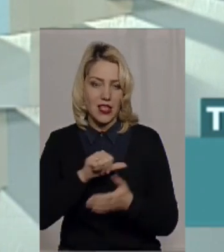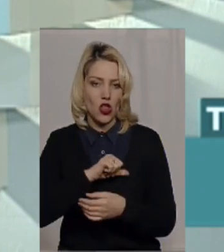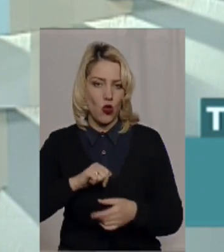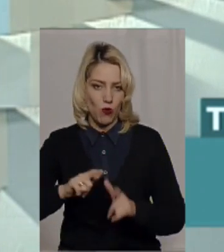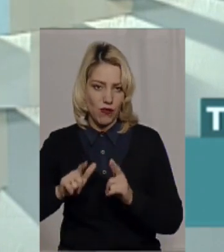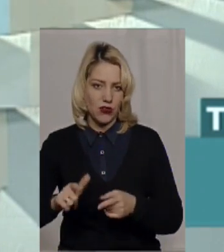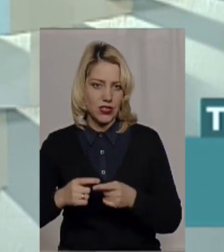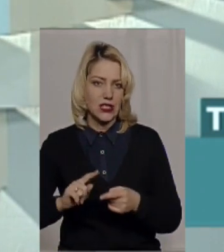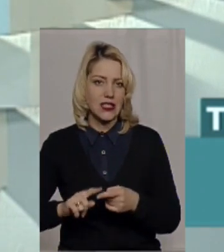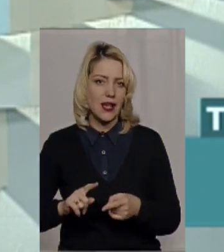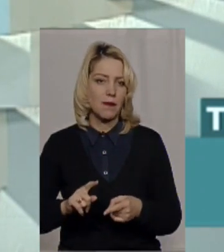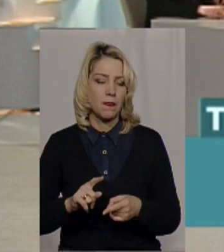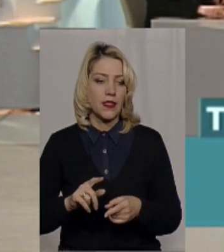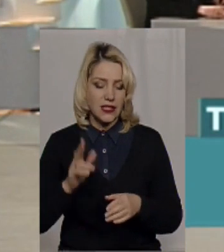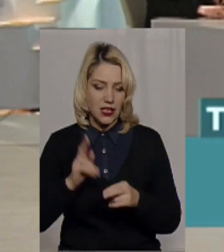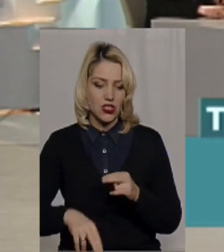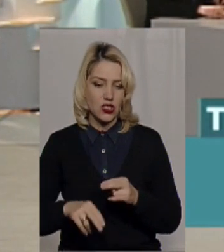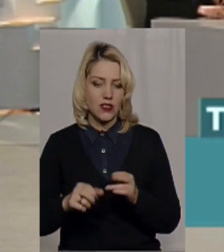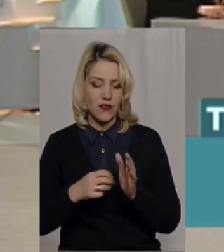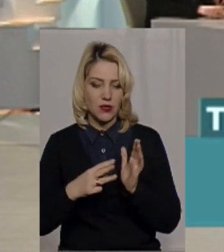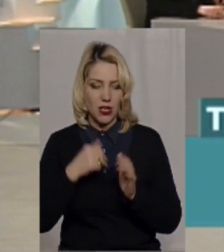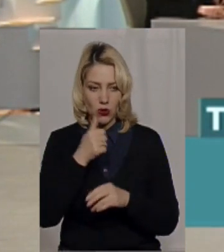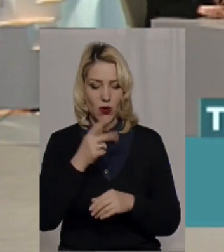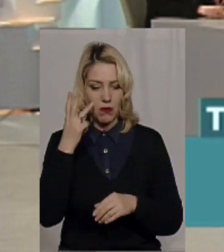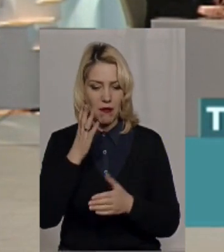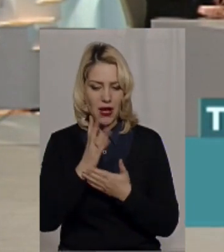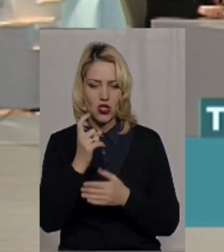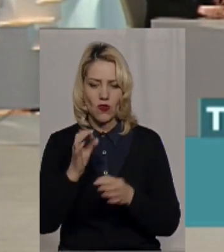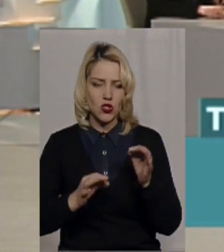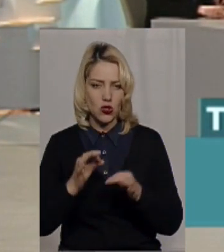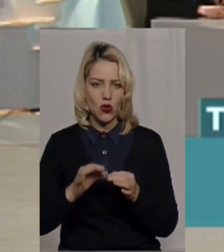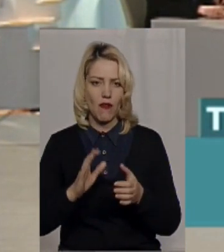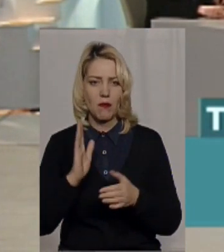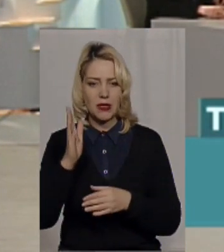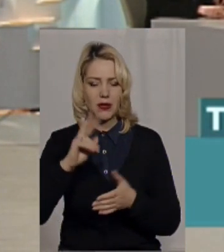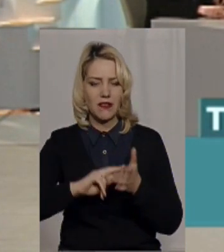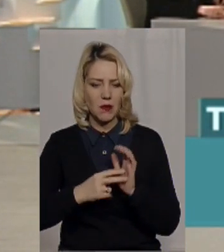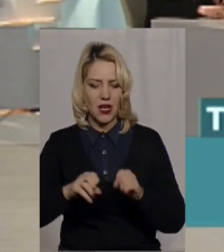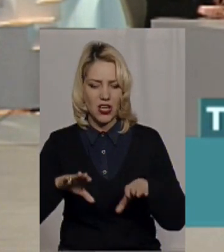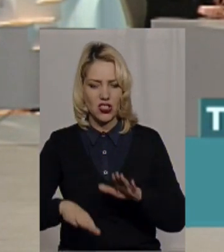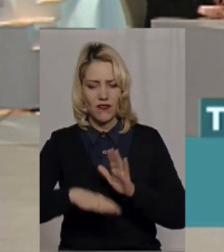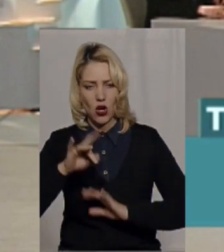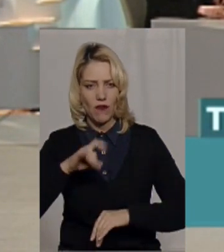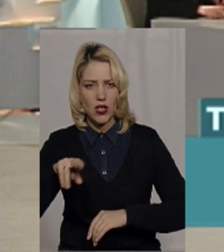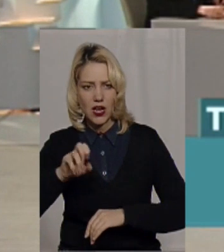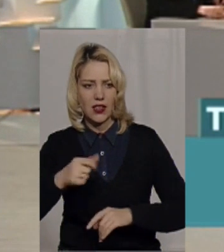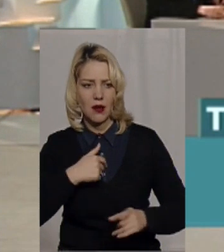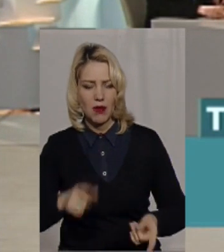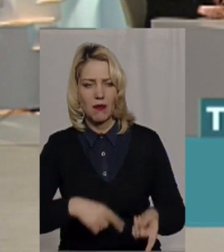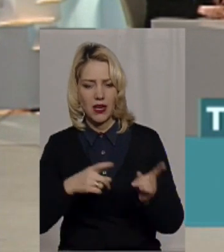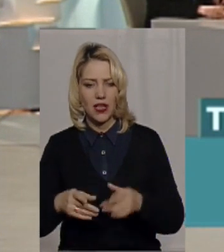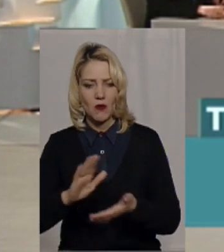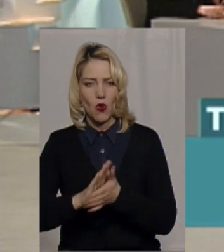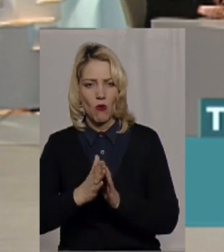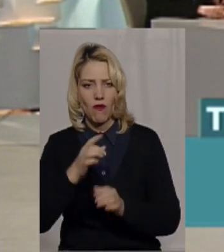я думаю, закінчиться в 2019 році. Хмельниччина має 100% перспективний план рішенням Верховної Ради, де ми перейдемо, мовно